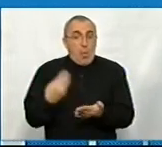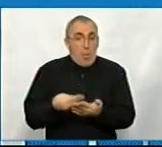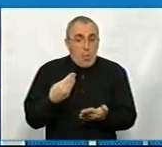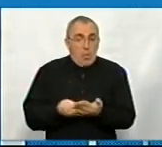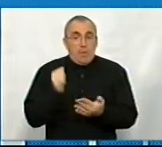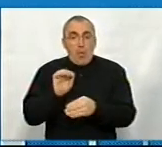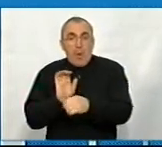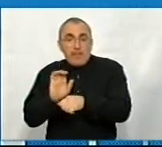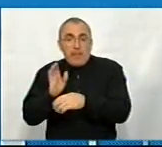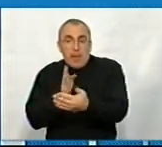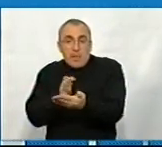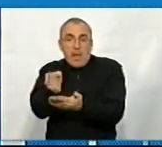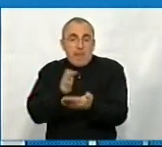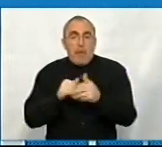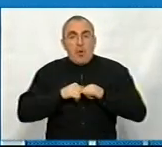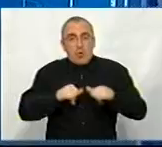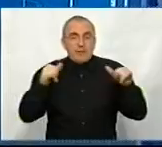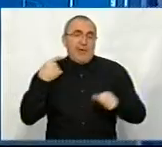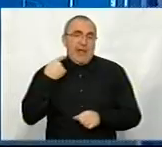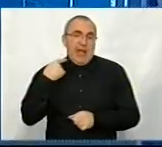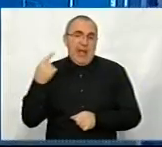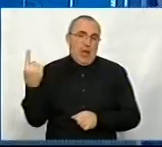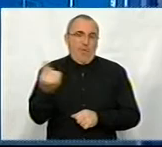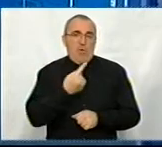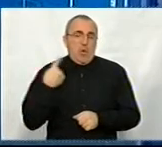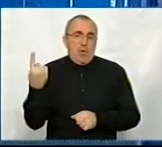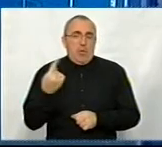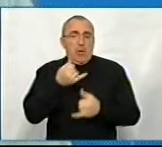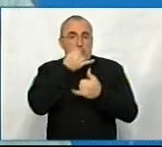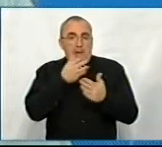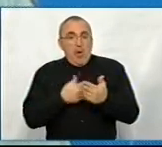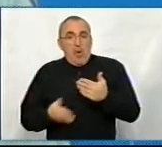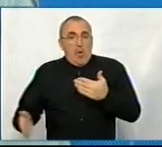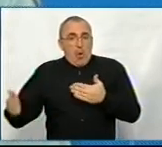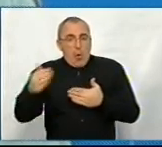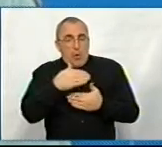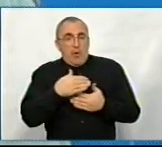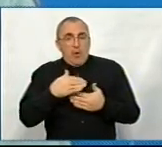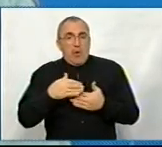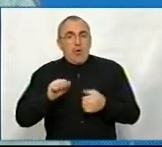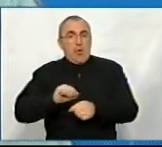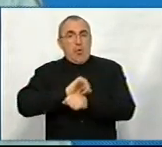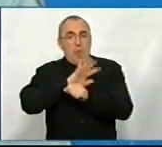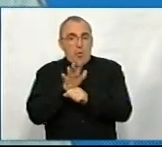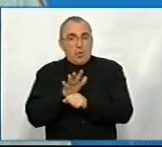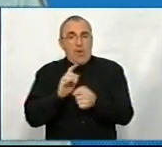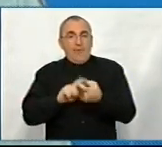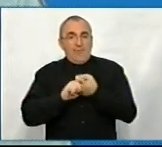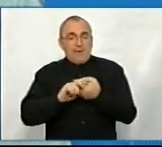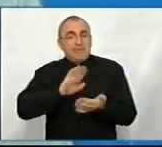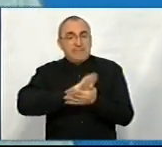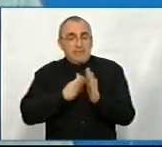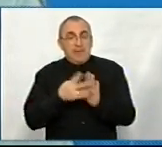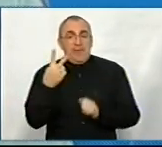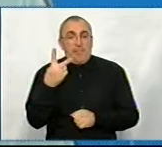направляти на розвиток Кірвоградщини. Не можемо оминути звичайну коронавірусну ситуацію, на жаль, в